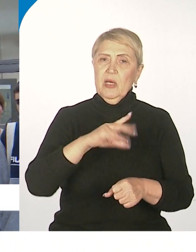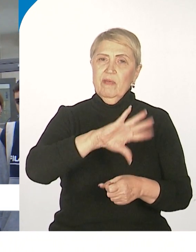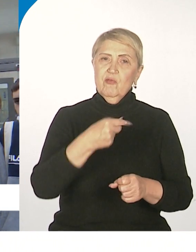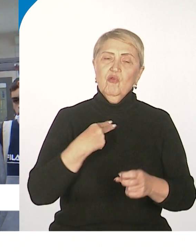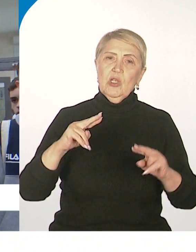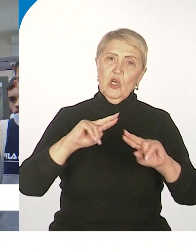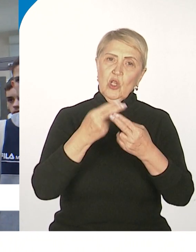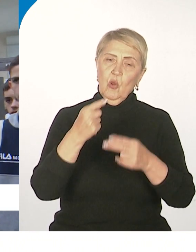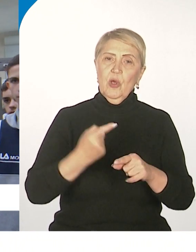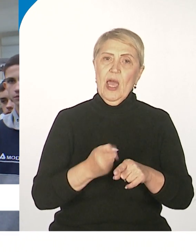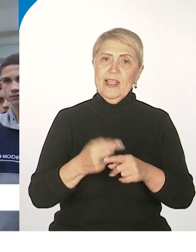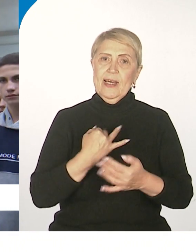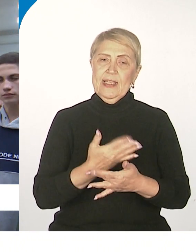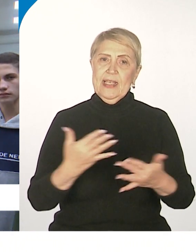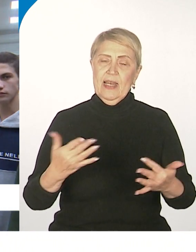этих изделий.